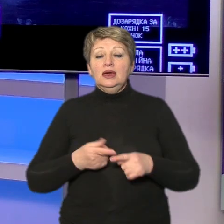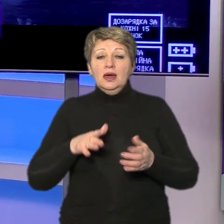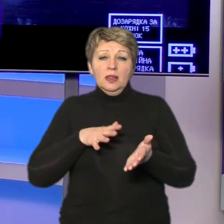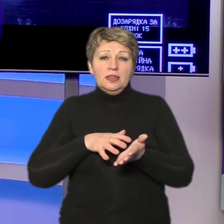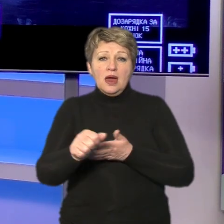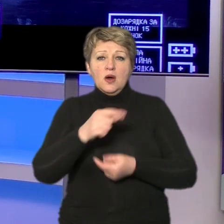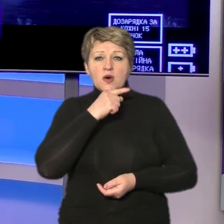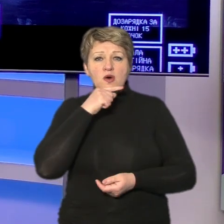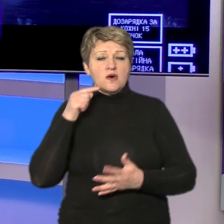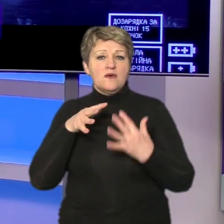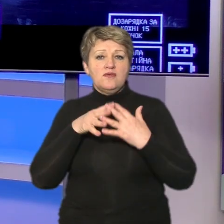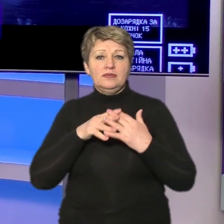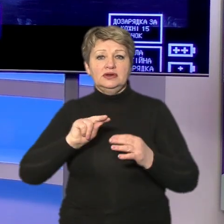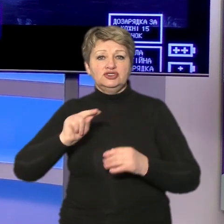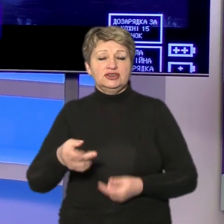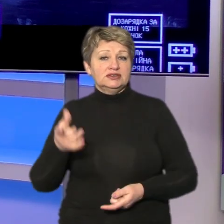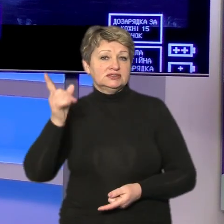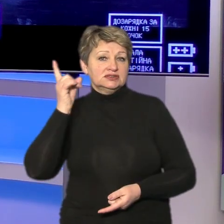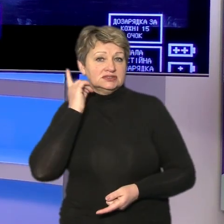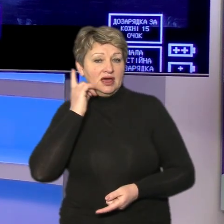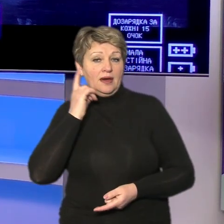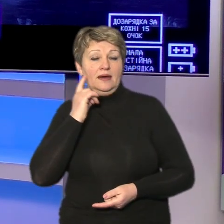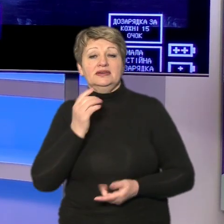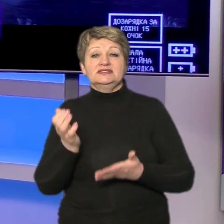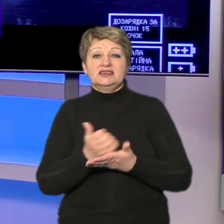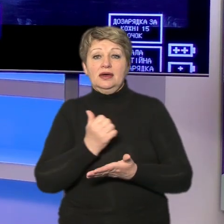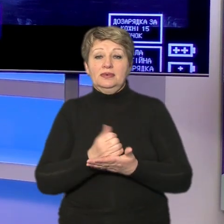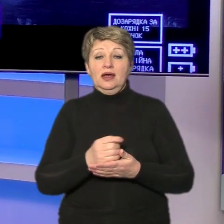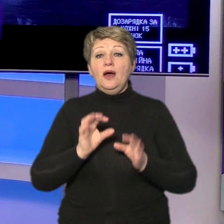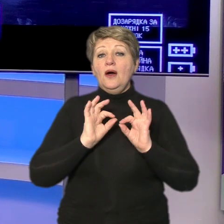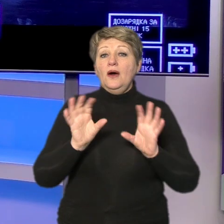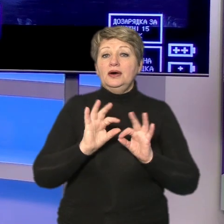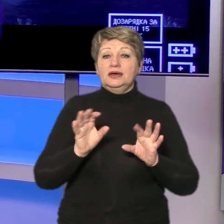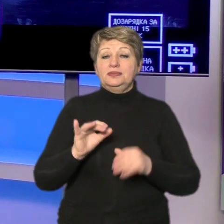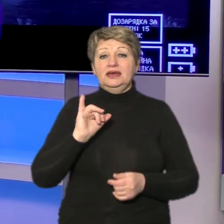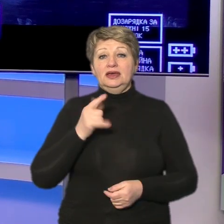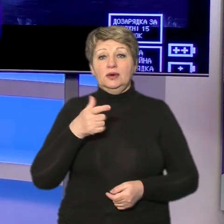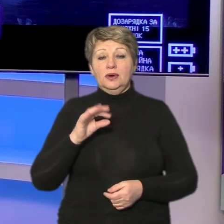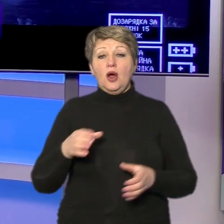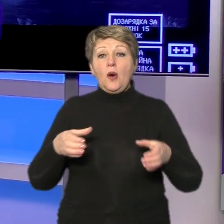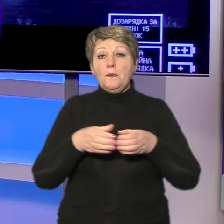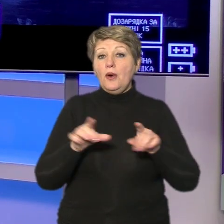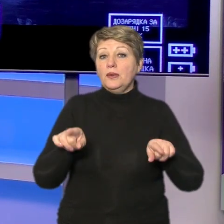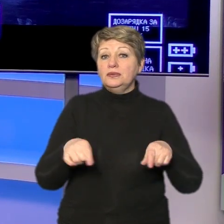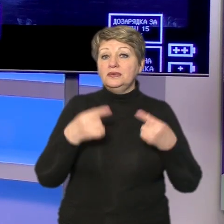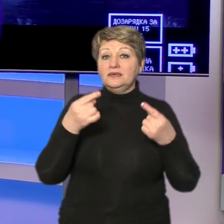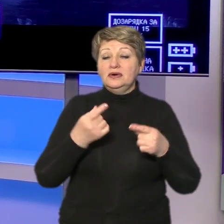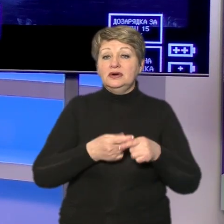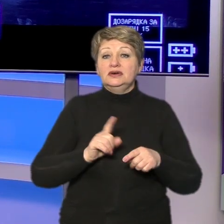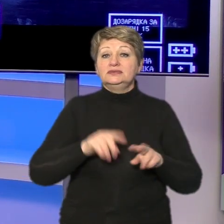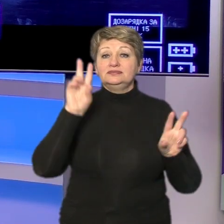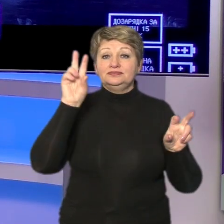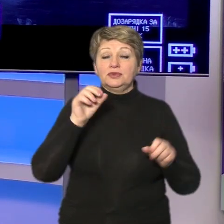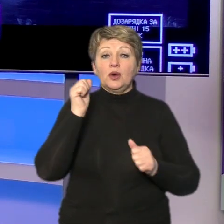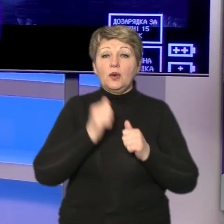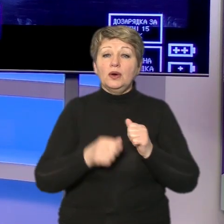війська через смартфон заробляючи для ЗСУ пропонує черкаська компанія розробників ігор для цього компанія створила гру стугна кожен